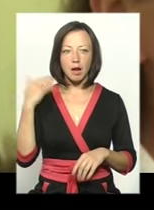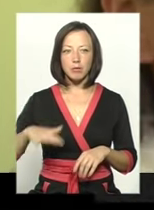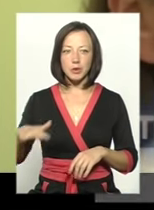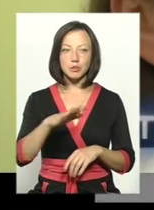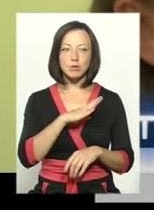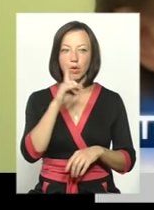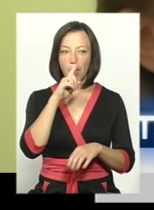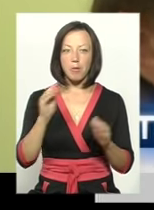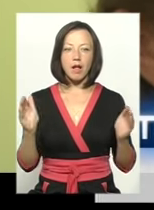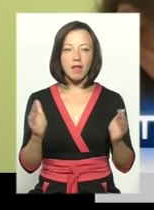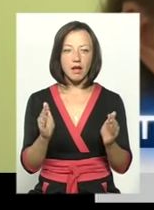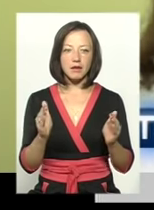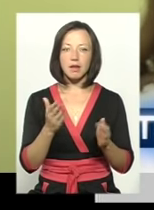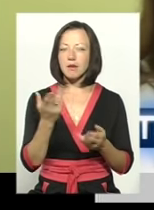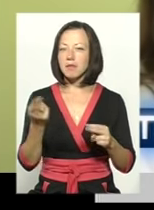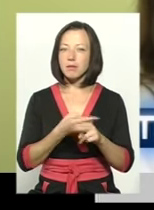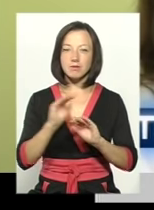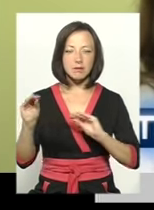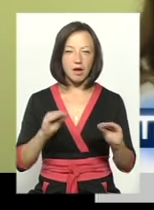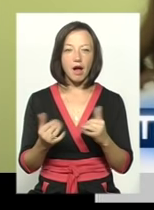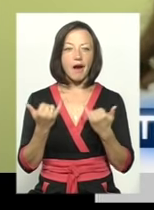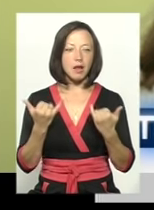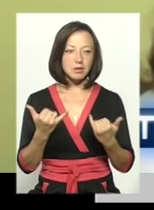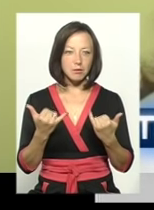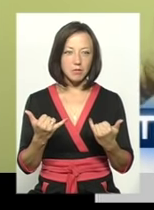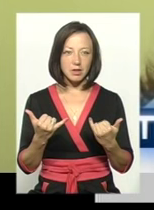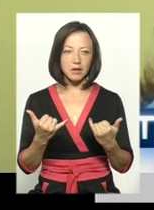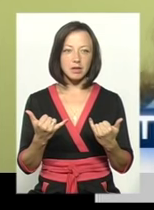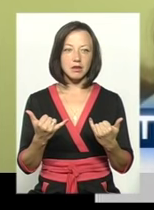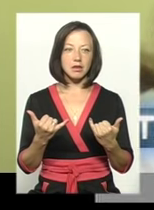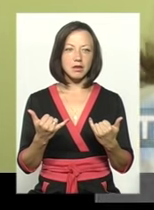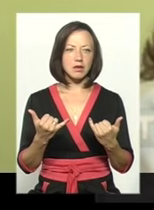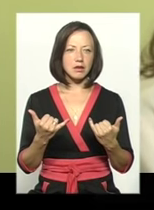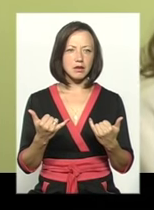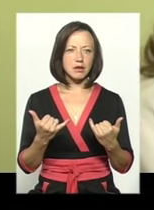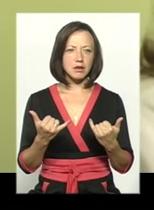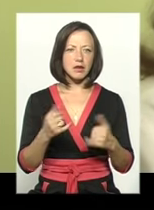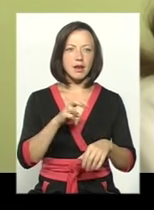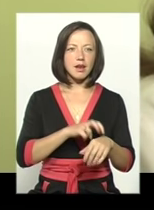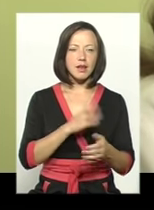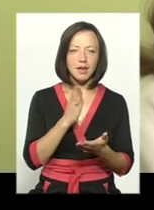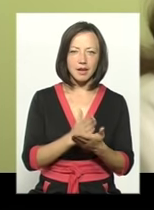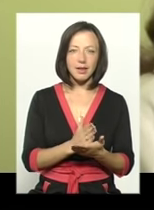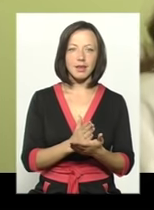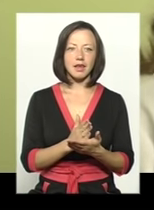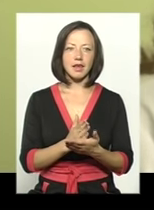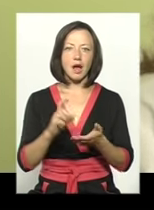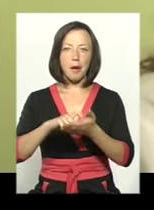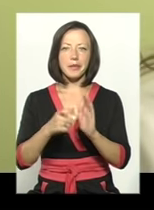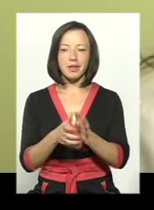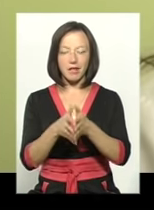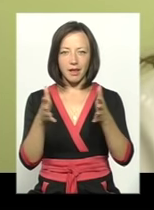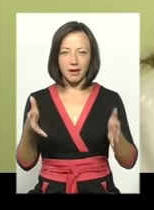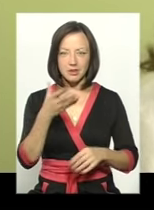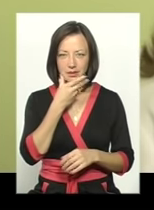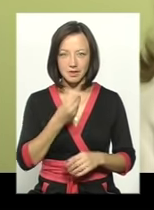маленьке, неоснащене, а тепер і умови є, і лікар є, і кабінети дуже